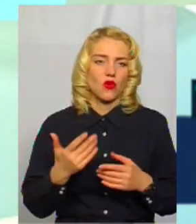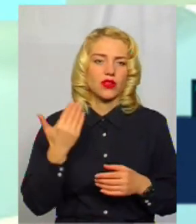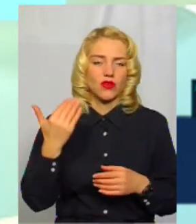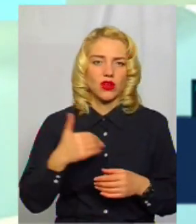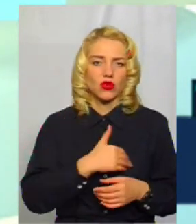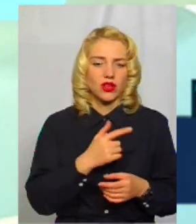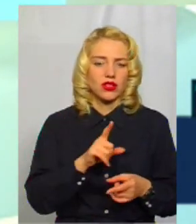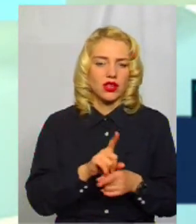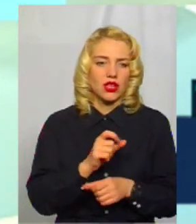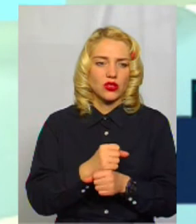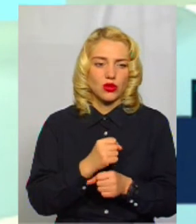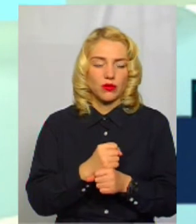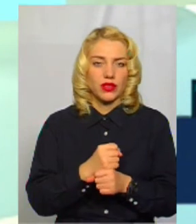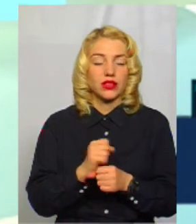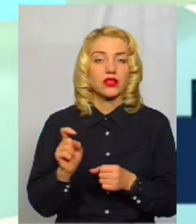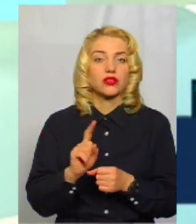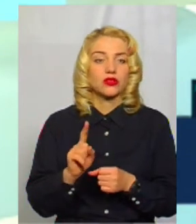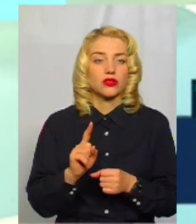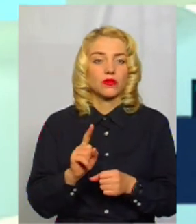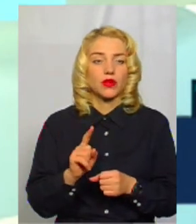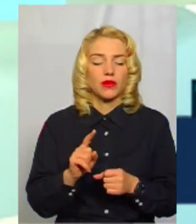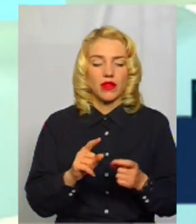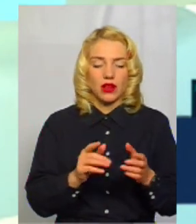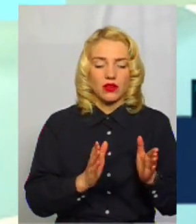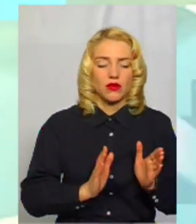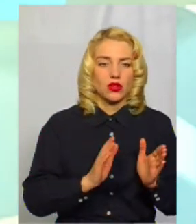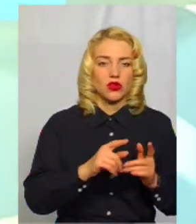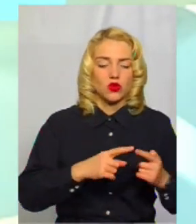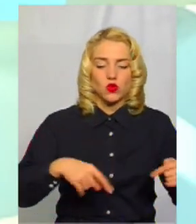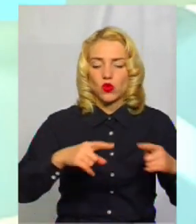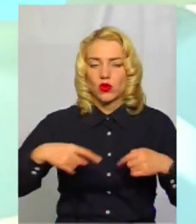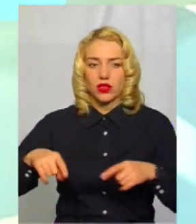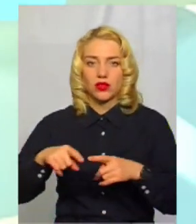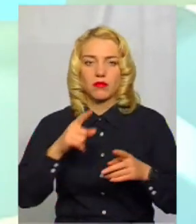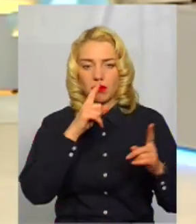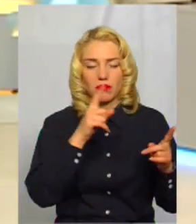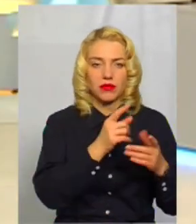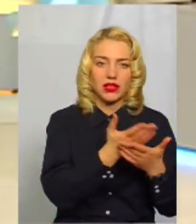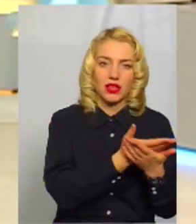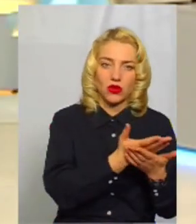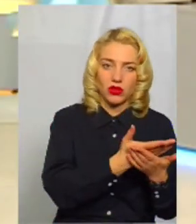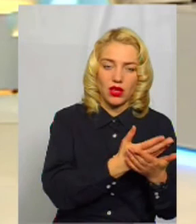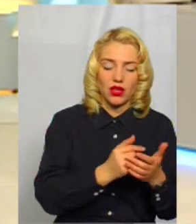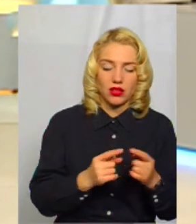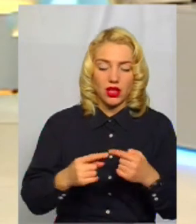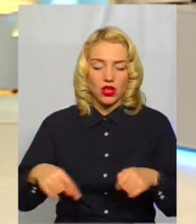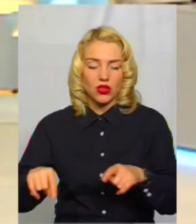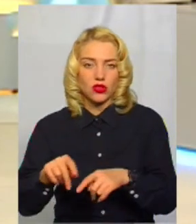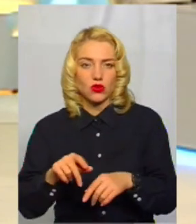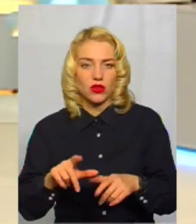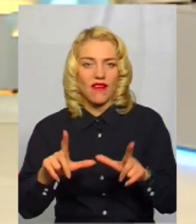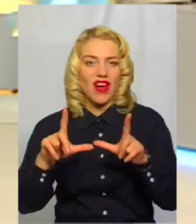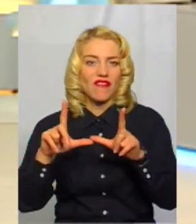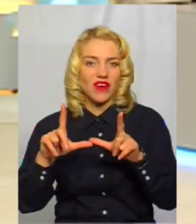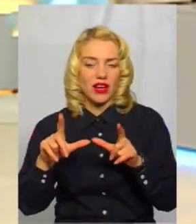зробити таке зонування бібліотеці, там буде і такий міні-кінотеатр, і зона Wi-Fi, для того,